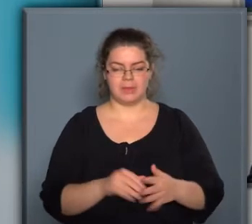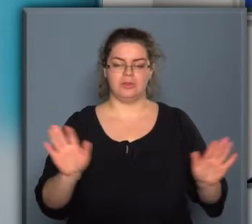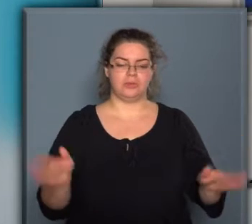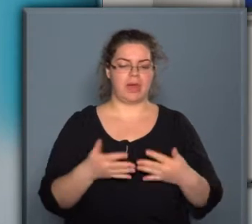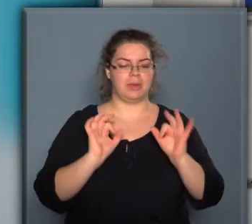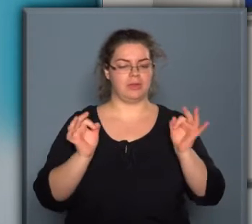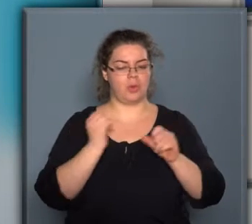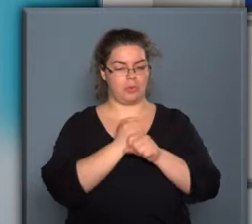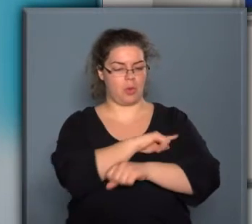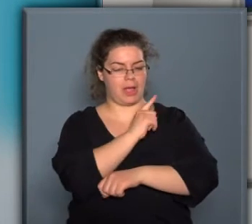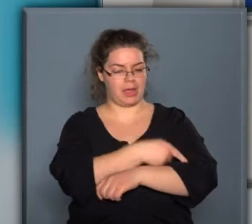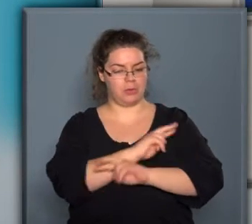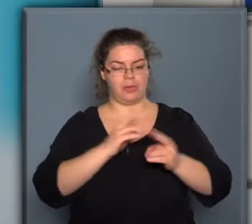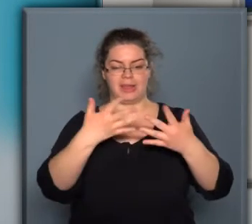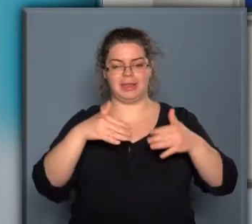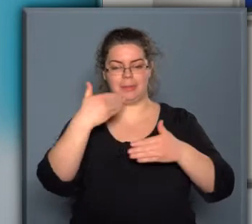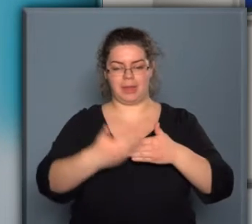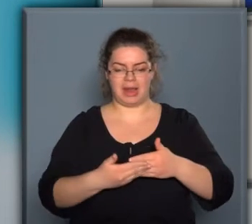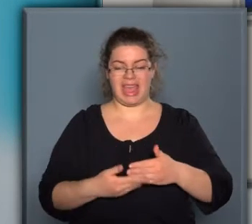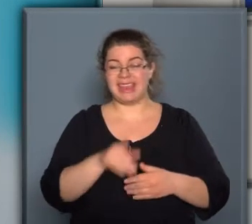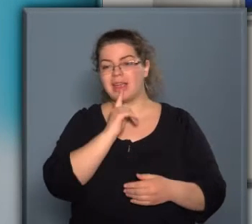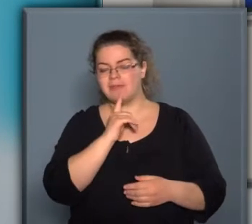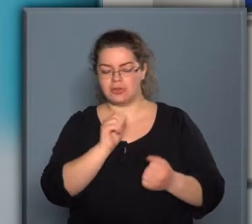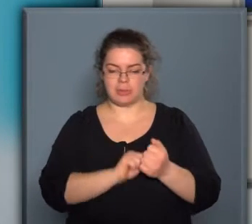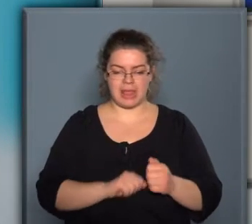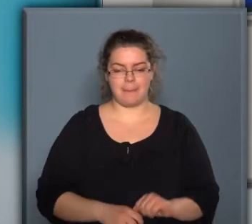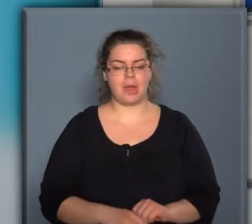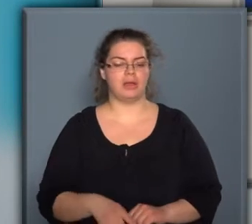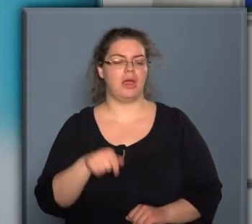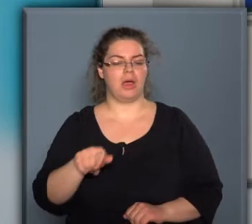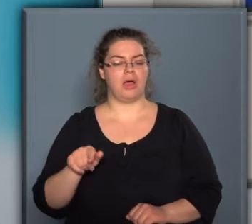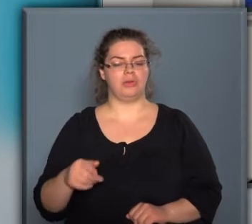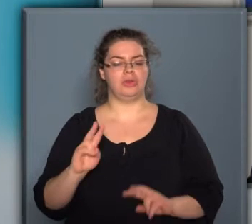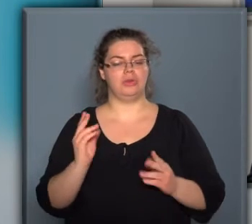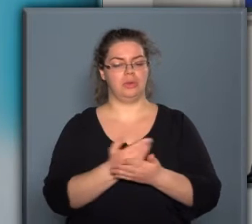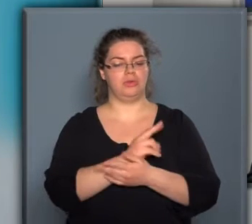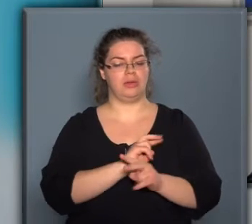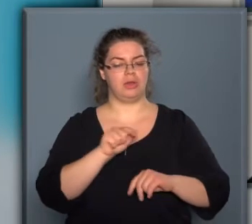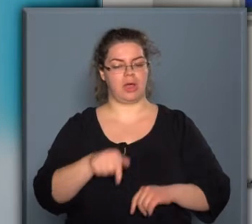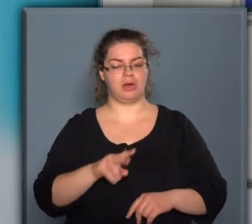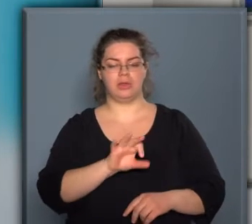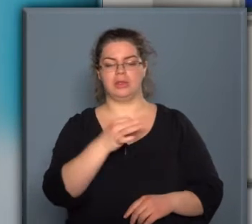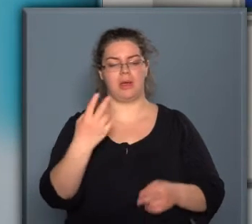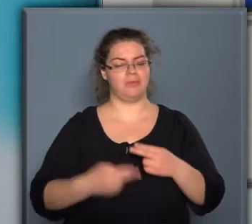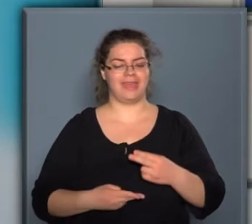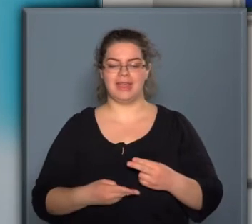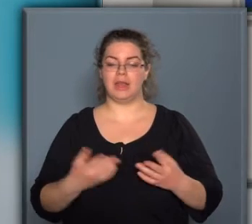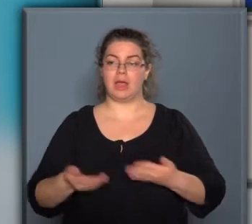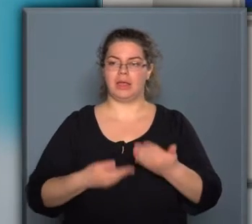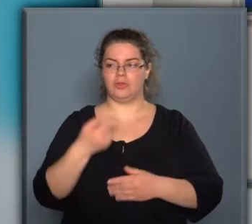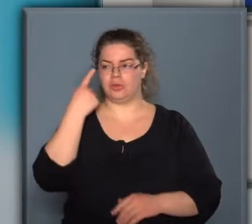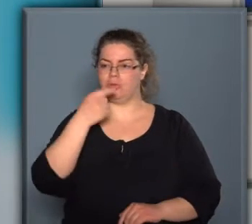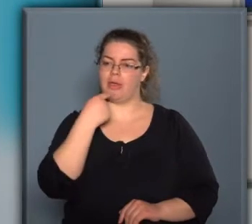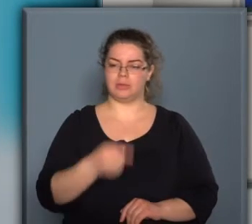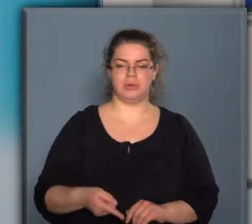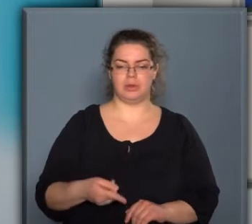és bármilyen jó munkaerő állhat a gépek mellett egyre kevesebb számban, akkor is szükség van arra, hogy a nap végén a kereskedő